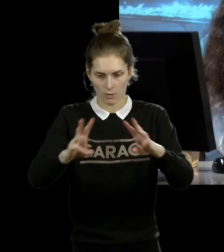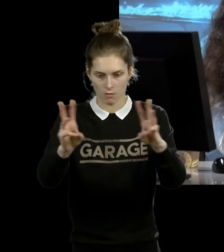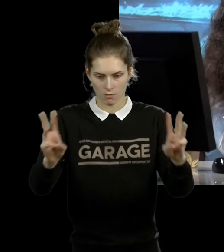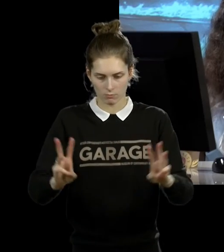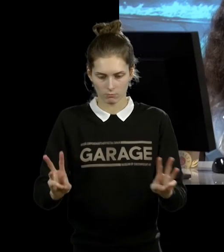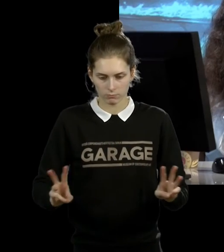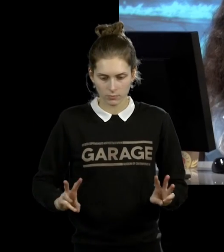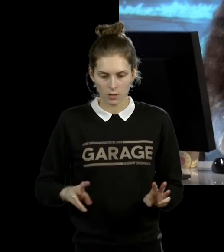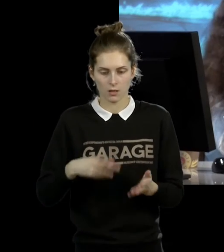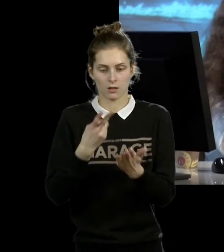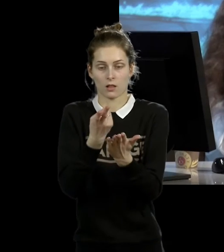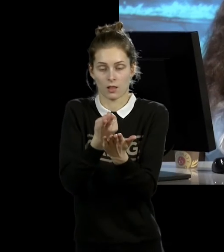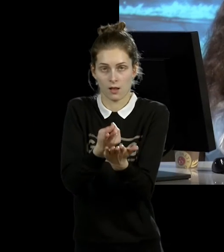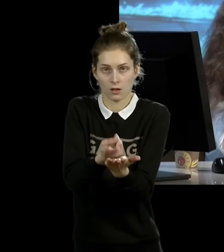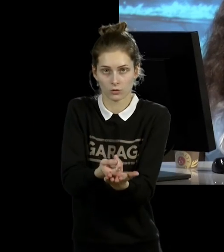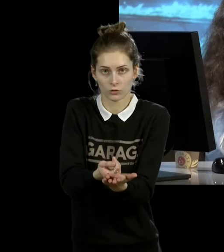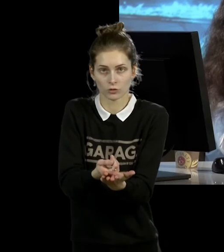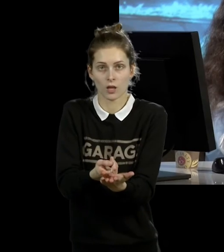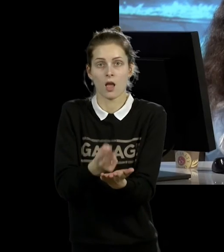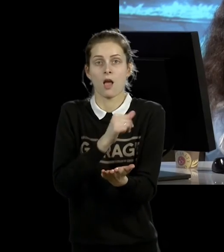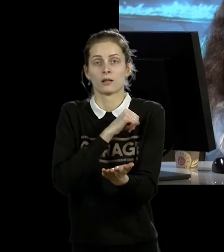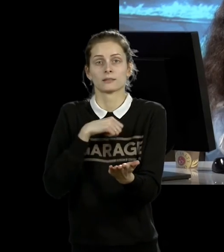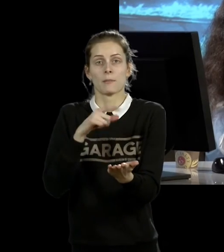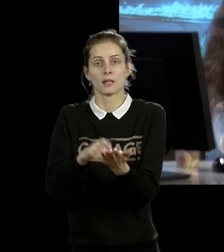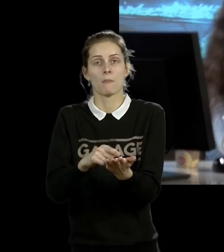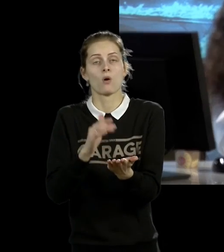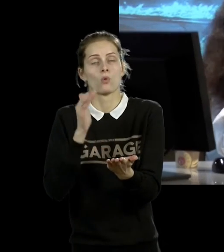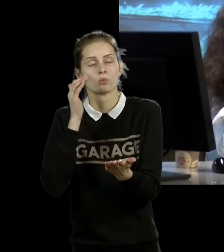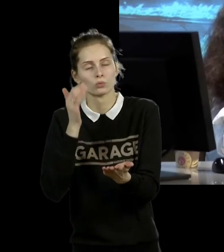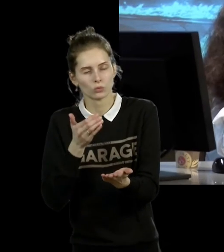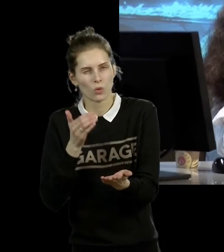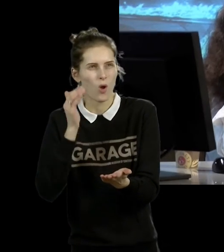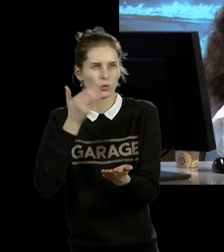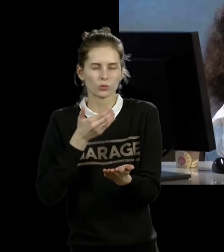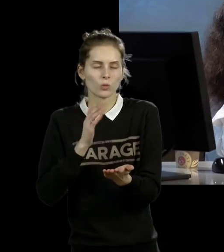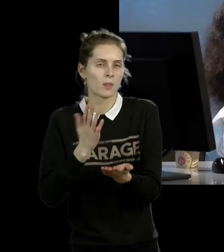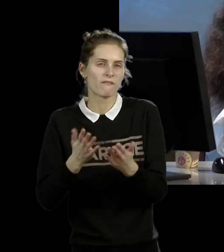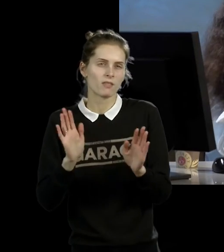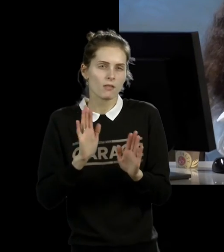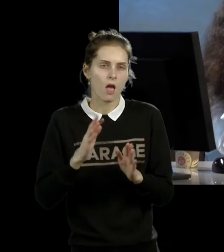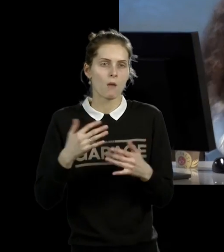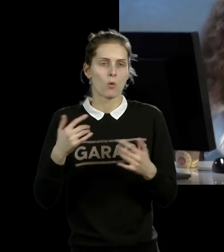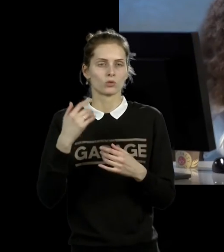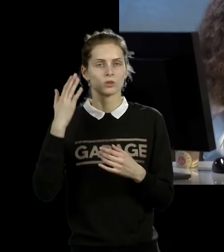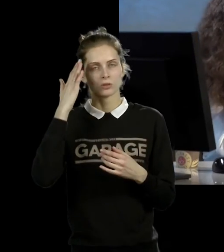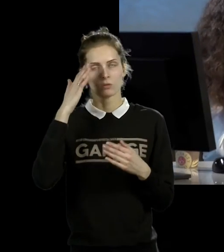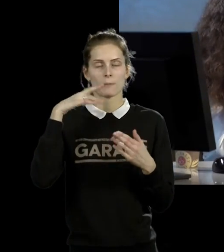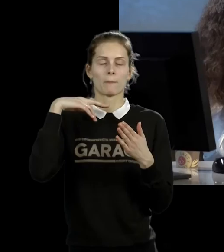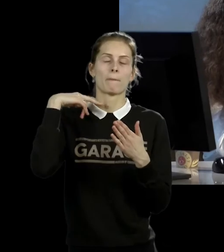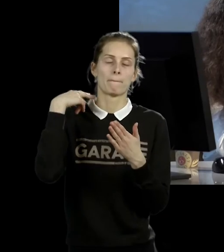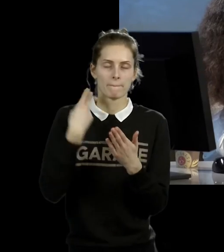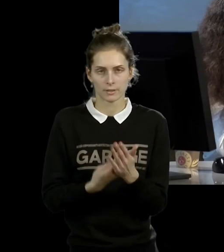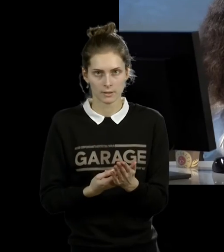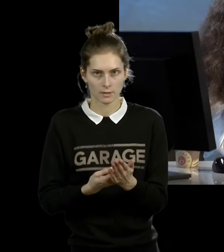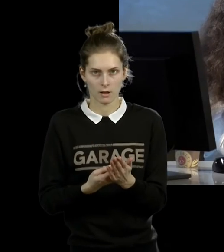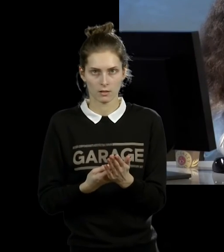горела, заснула. Да, ней она не заснула, она потеряла сознание, потому что она рассчитывала этот перформанс, не рассчитала того, что когда